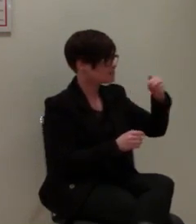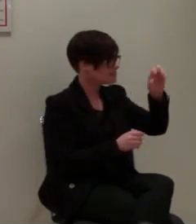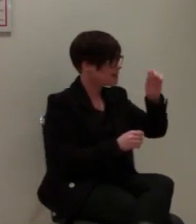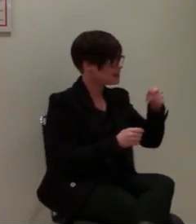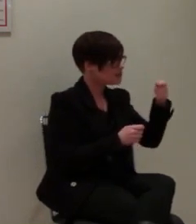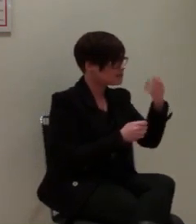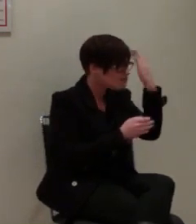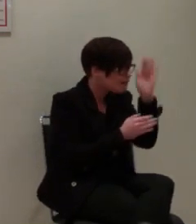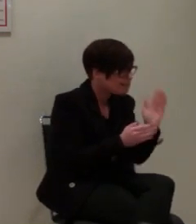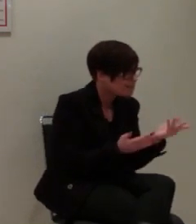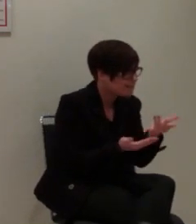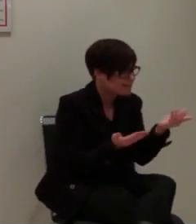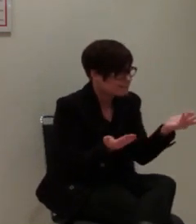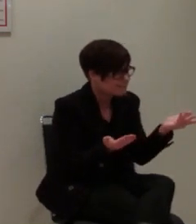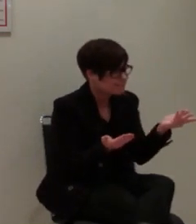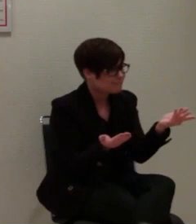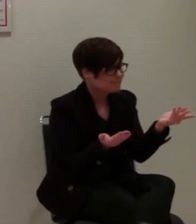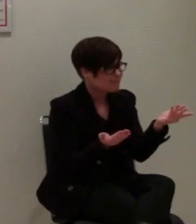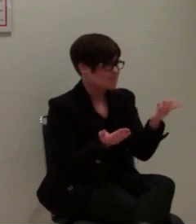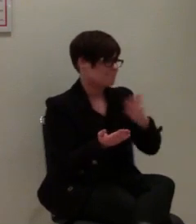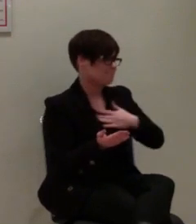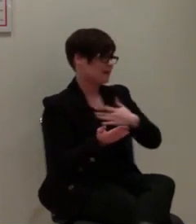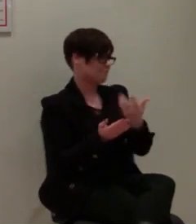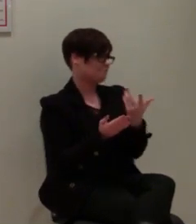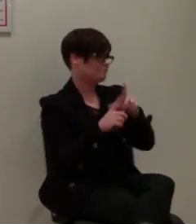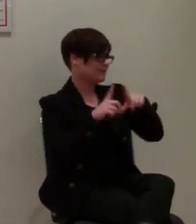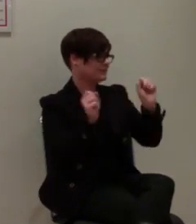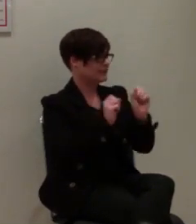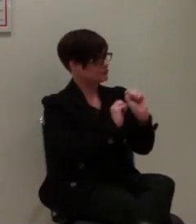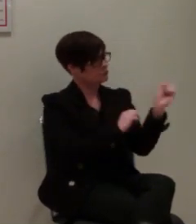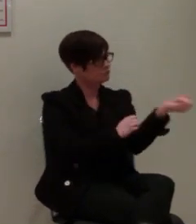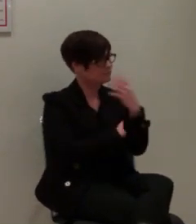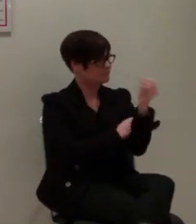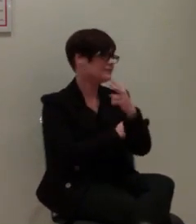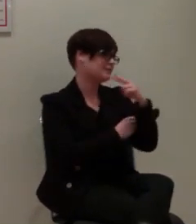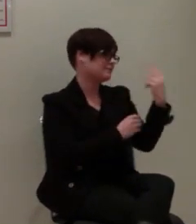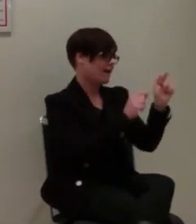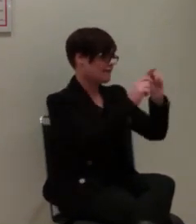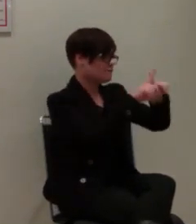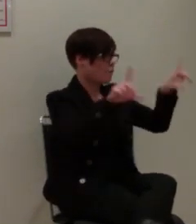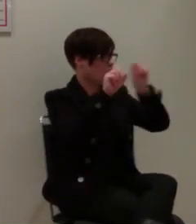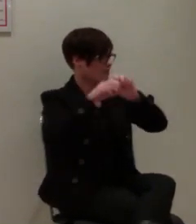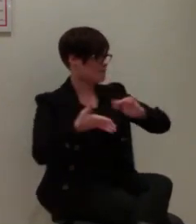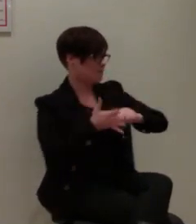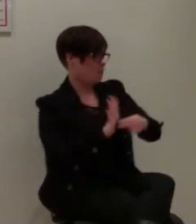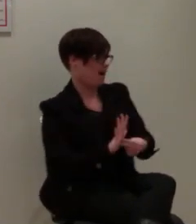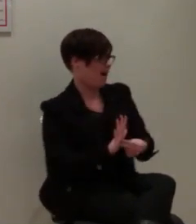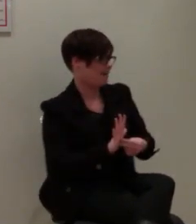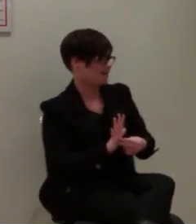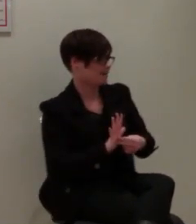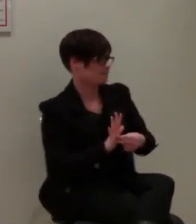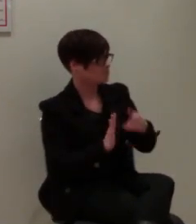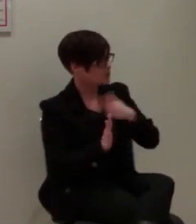Ich habe hier in meiner Präsentation zwei Folien dafür vorbereitet, über die würde ich jetzt eher drüber gehen,